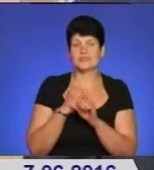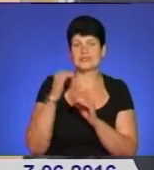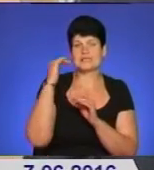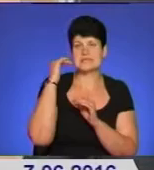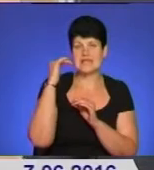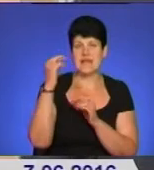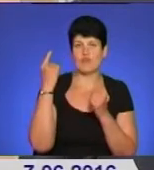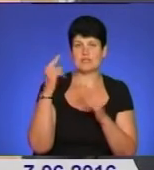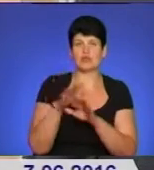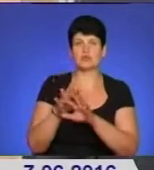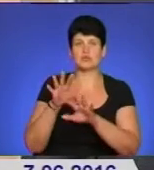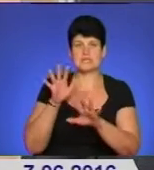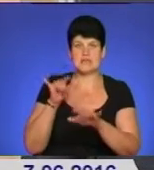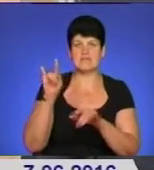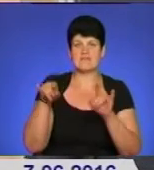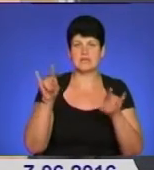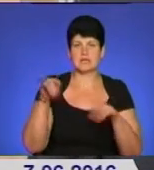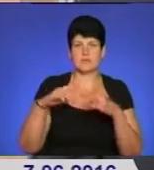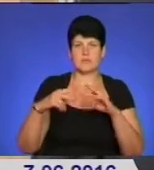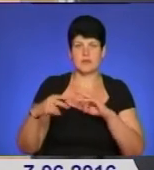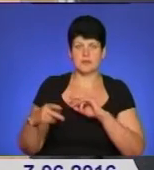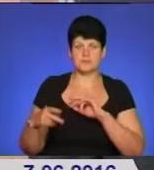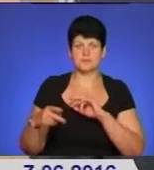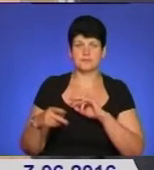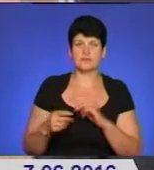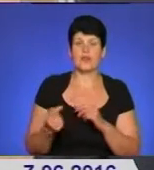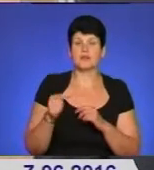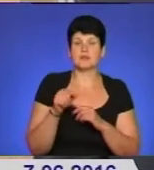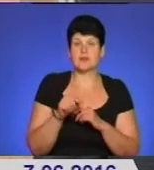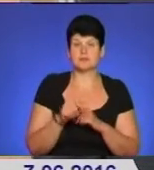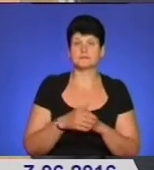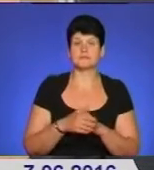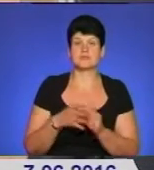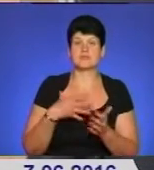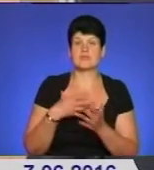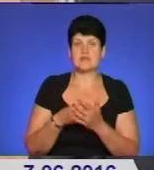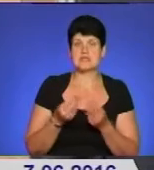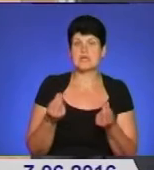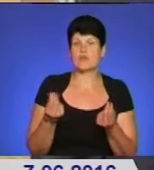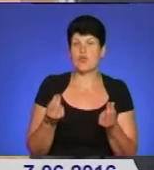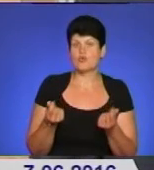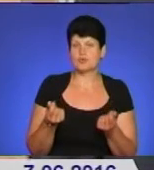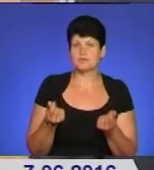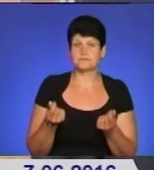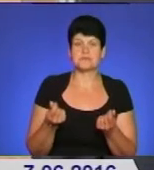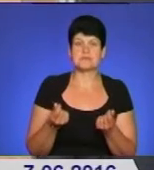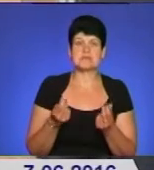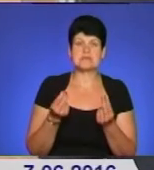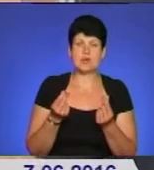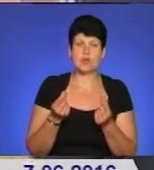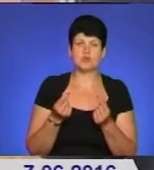в великому залі і вікна помінятися. А так за власні кошти, за кошти